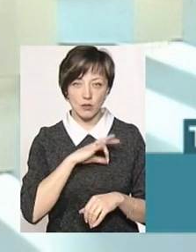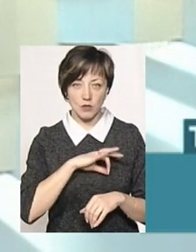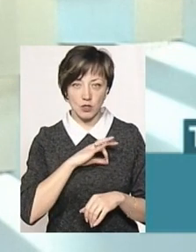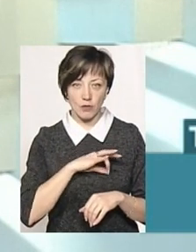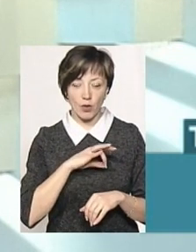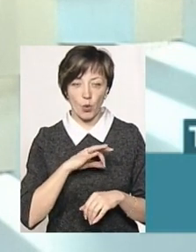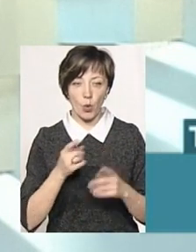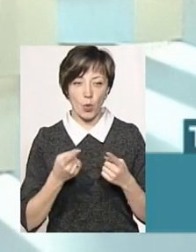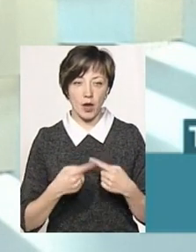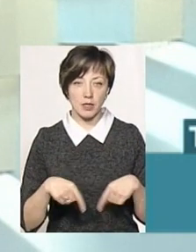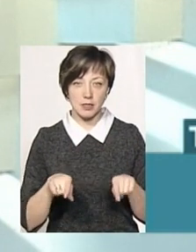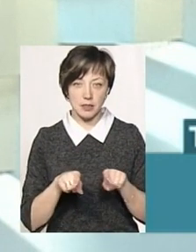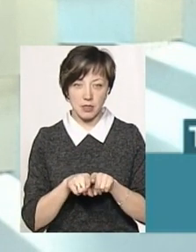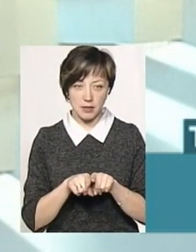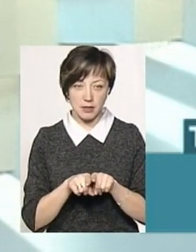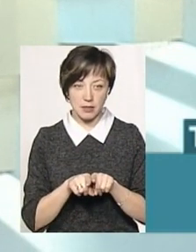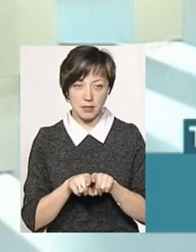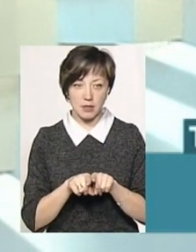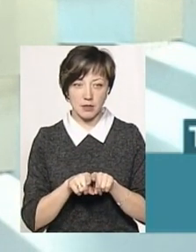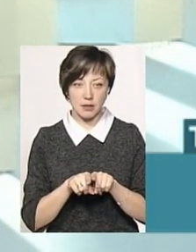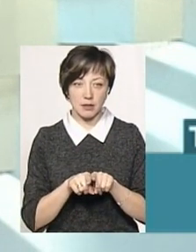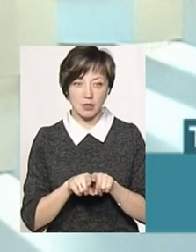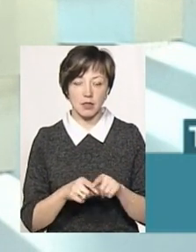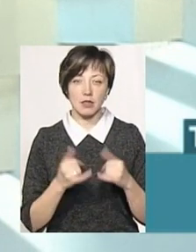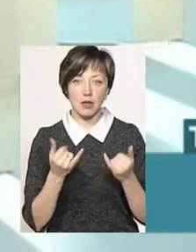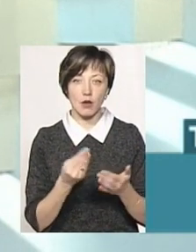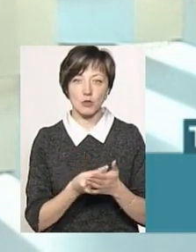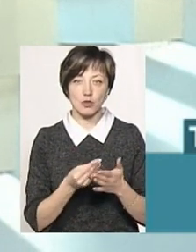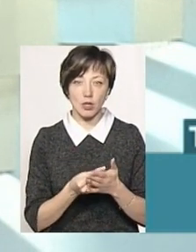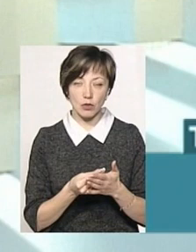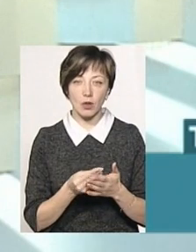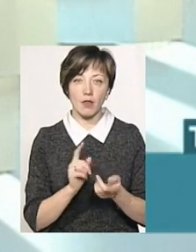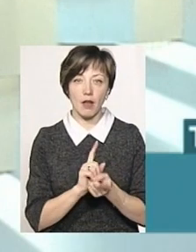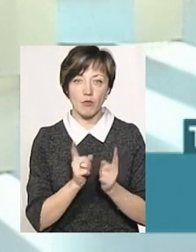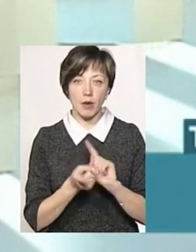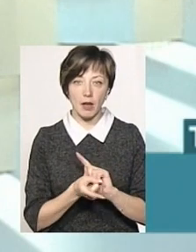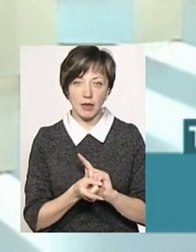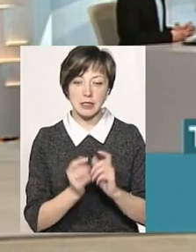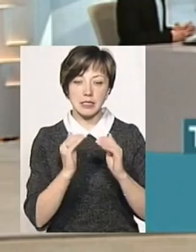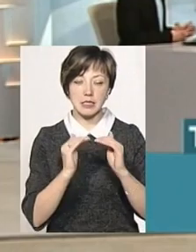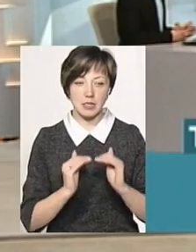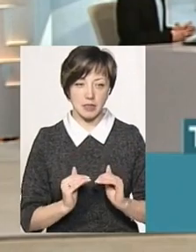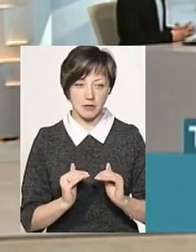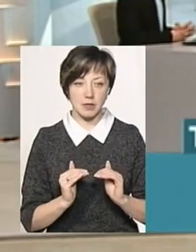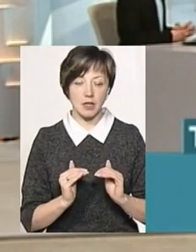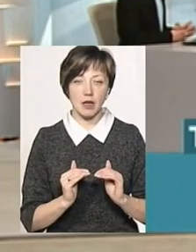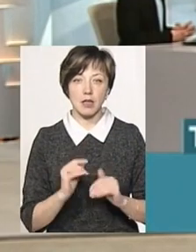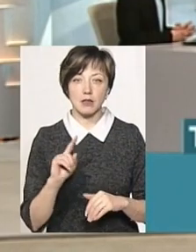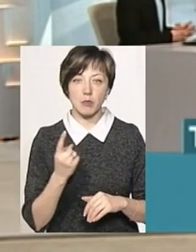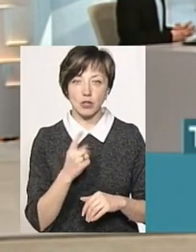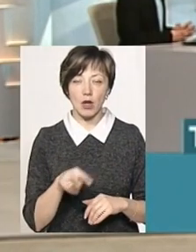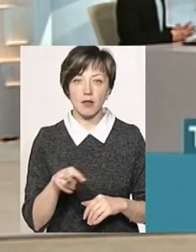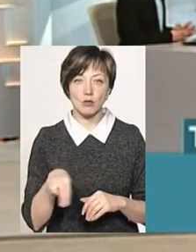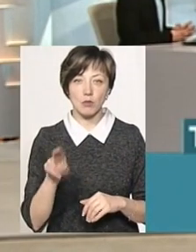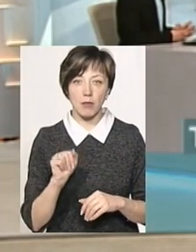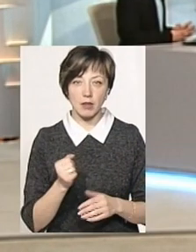інших споживачів, як ви сказали, і для бюджетної сфери, навпаки, тариф знизився. Тому що з 1